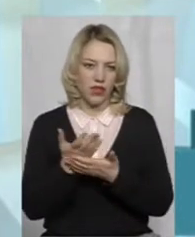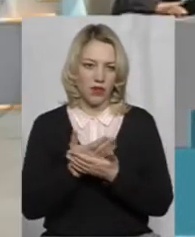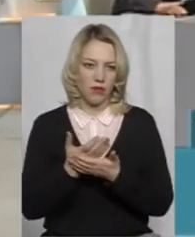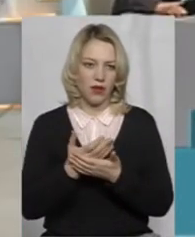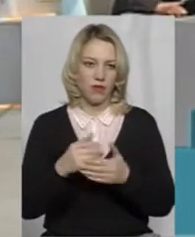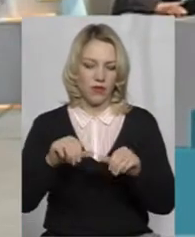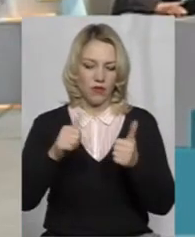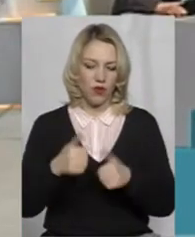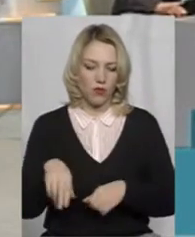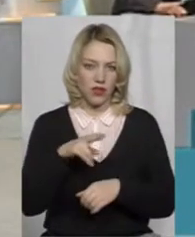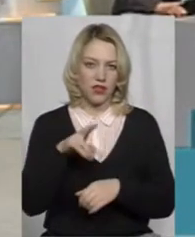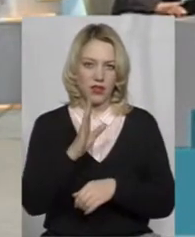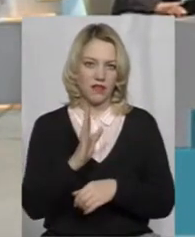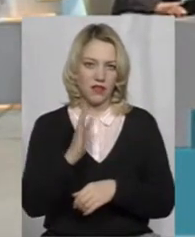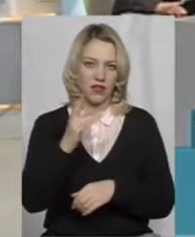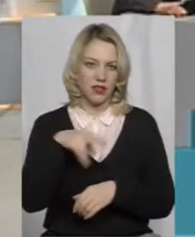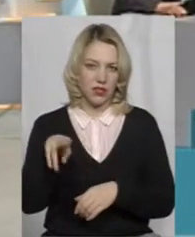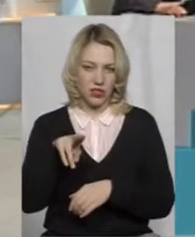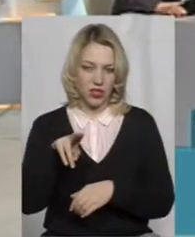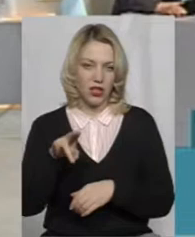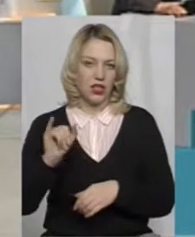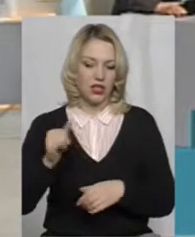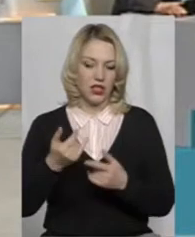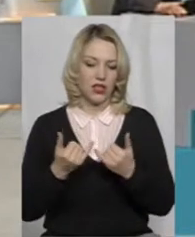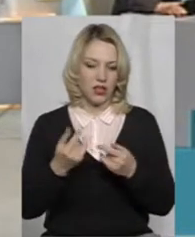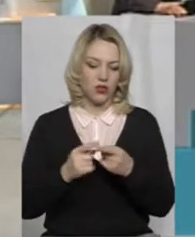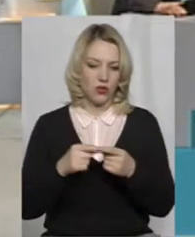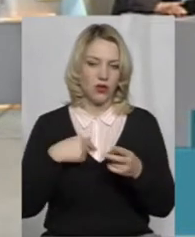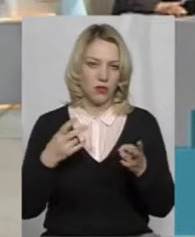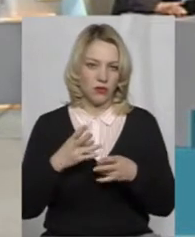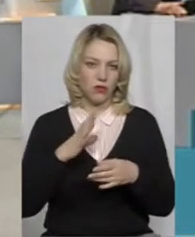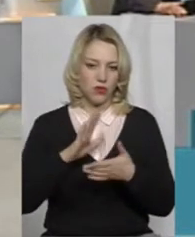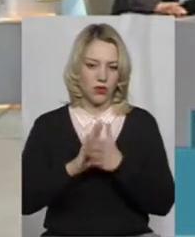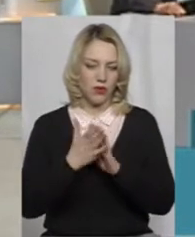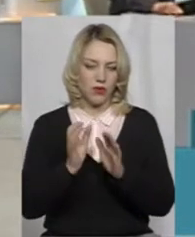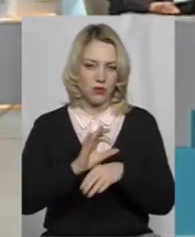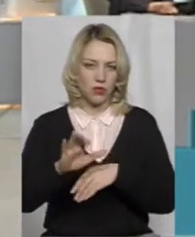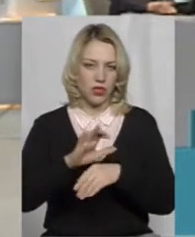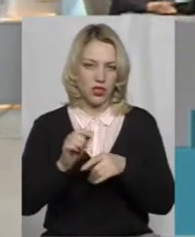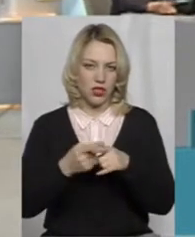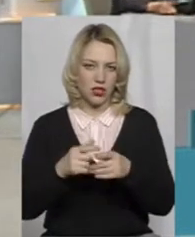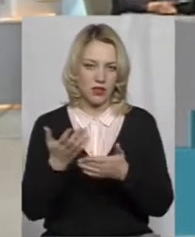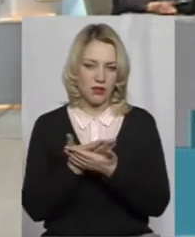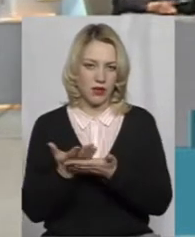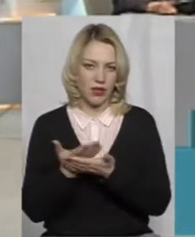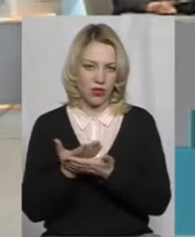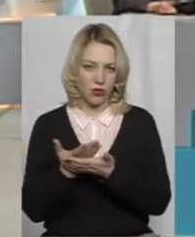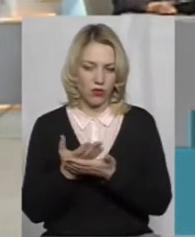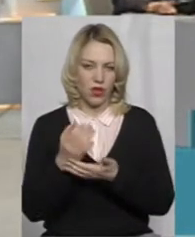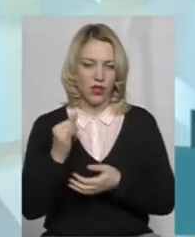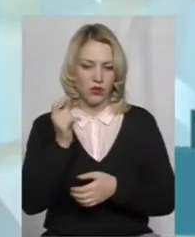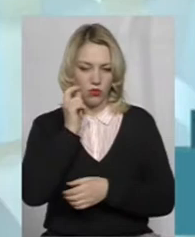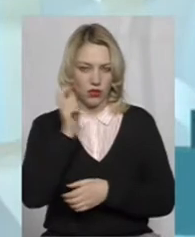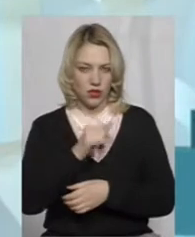форматі DVD. Для цього нам прийшлося домовитися з дістріб'юторами, постачальниками цих фільмів, і